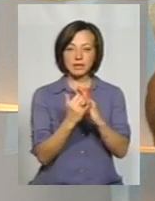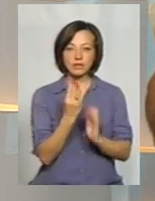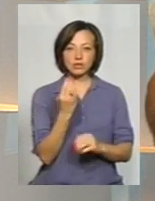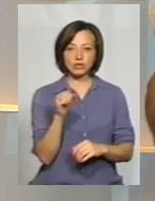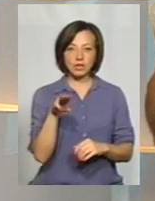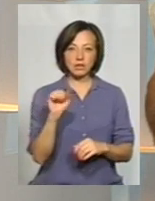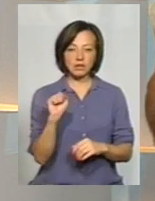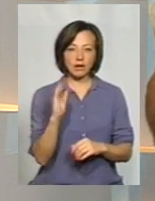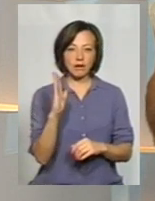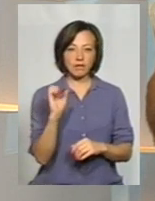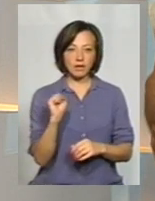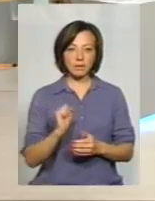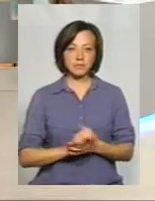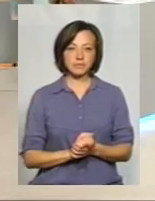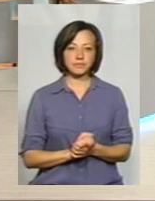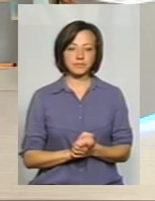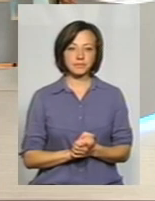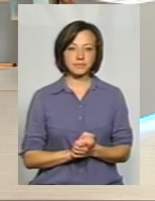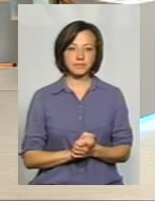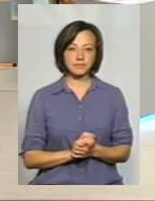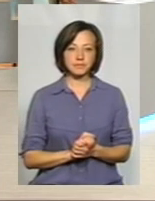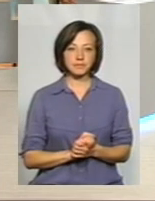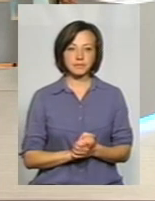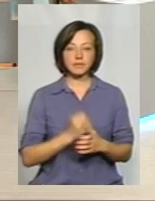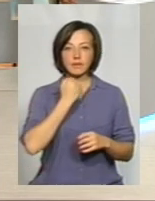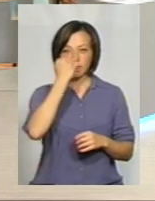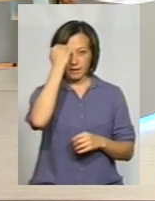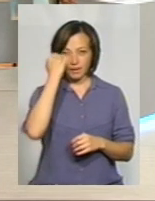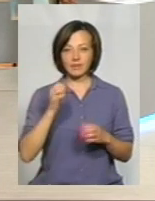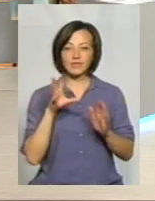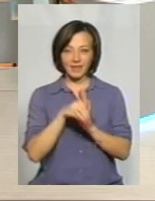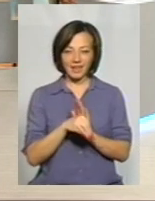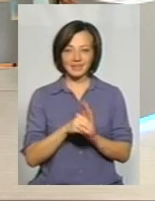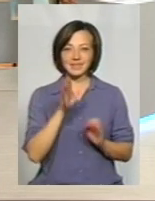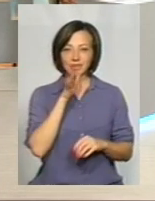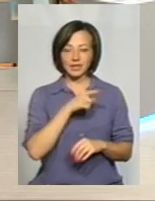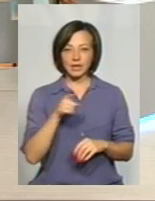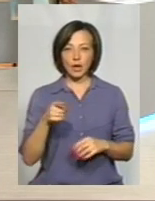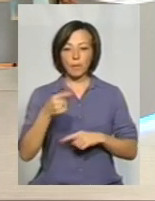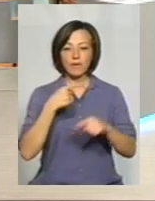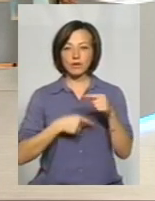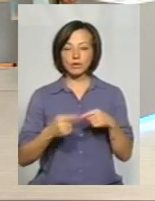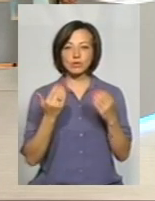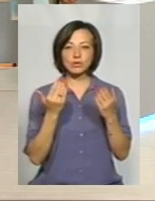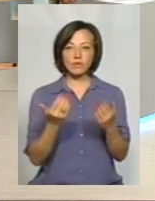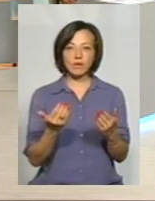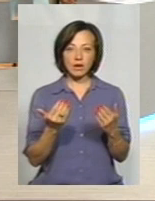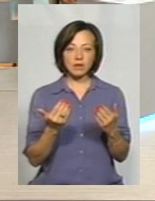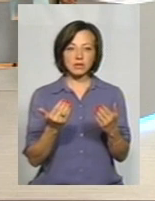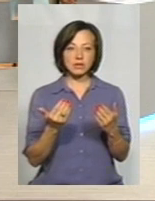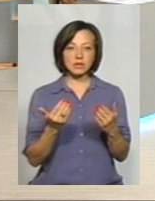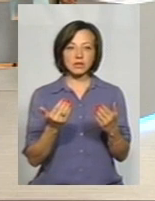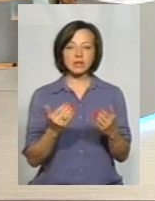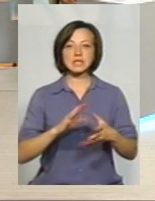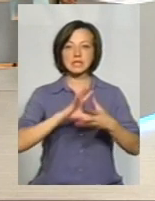і біля міста Дунаївця. Дякую. Вклалась. Повернутися до вашого звіту, ви зауважили, що загальний